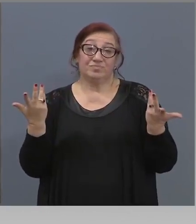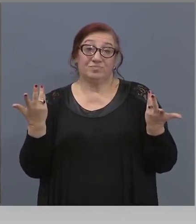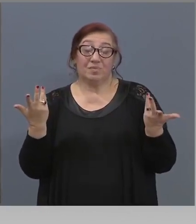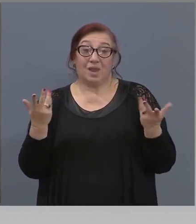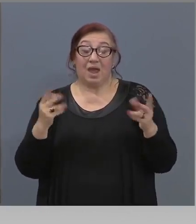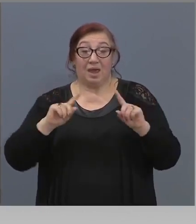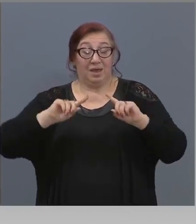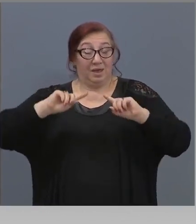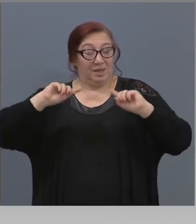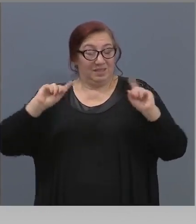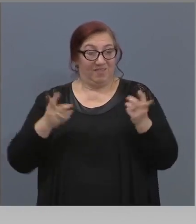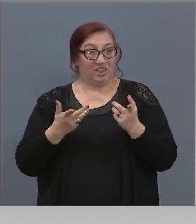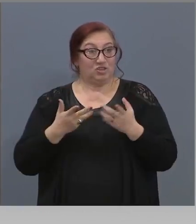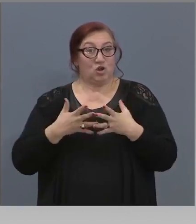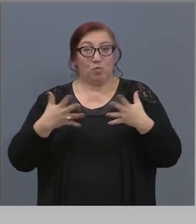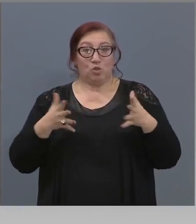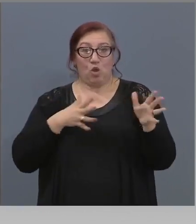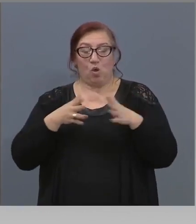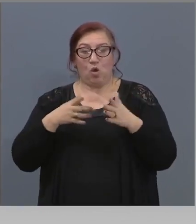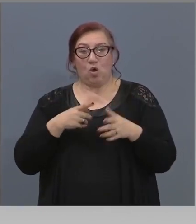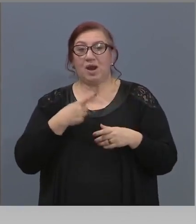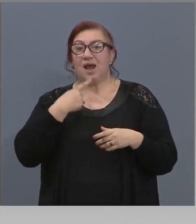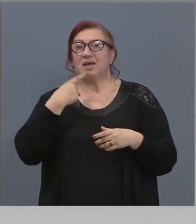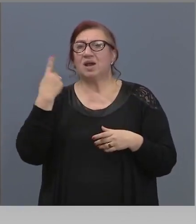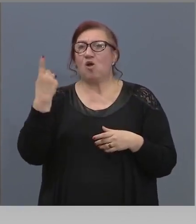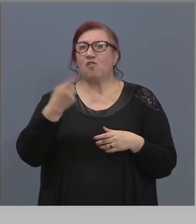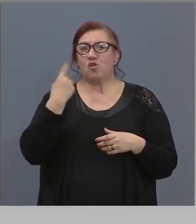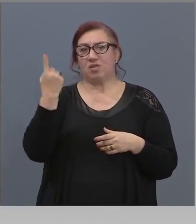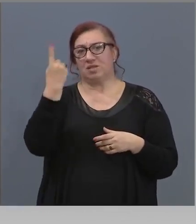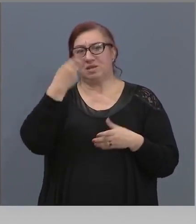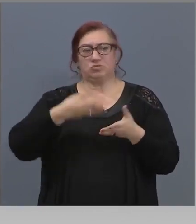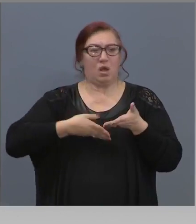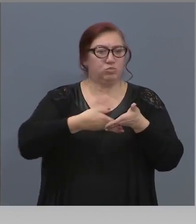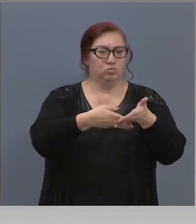изведнъж много хора само за подкрепа за почета кога говорят.